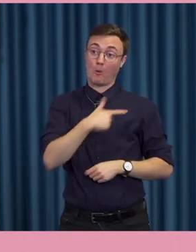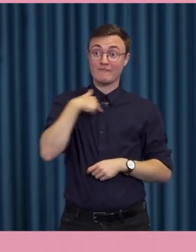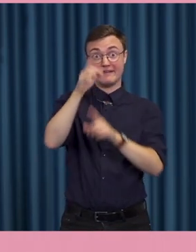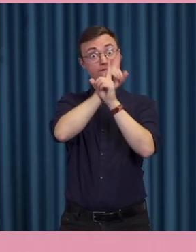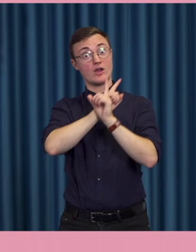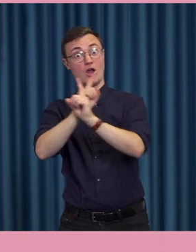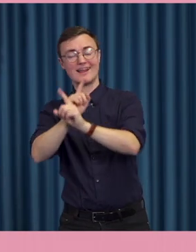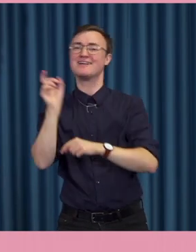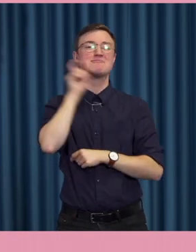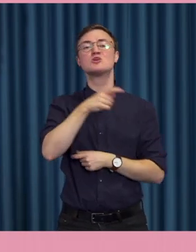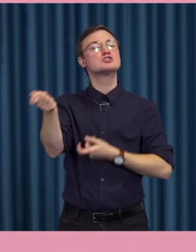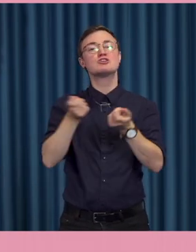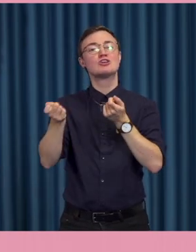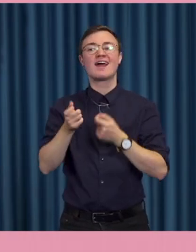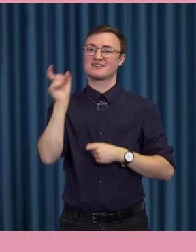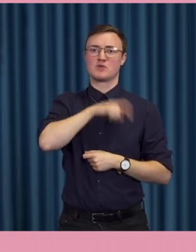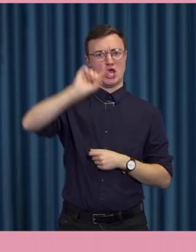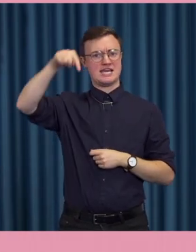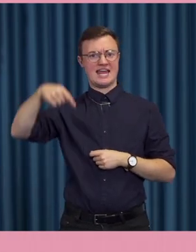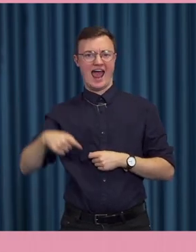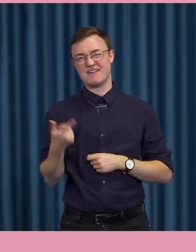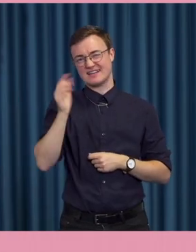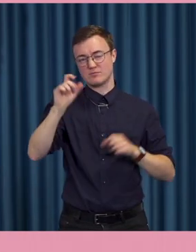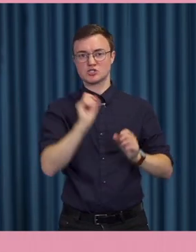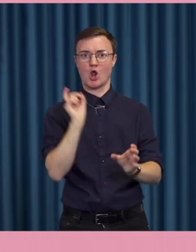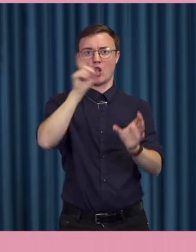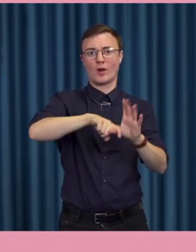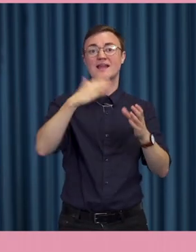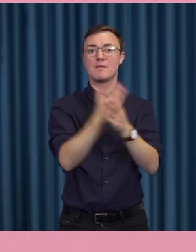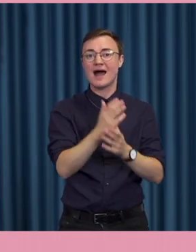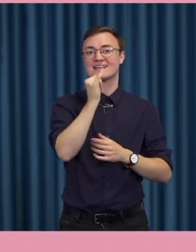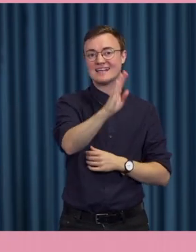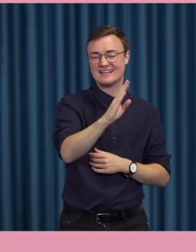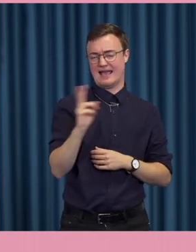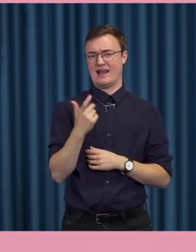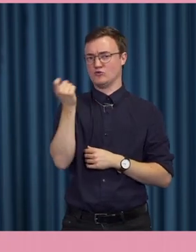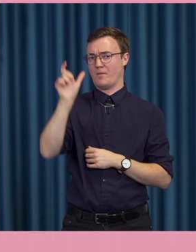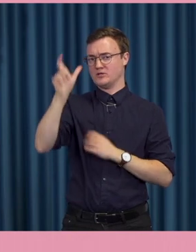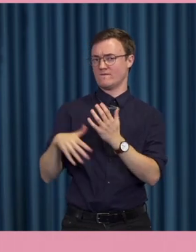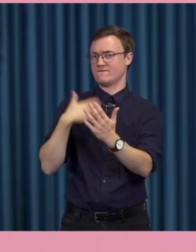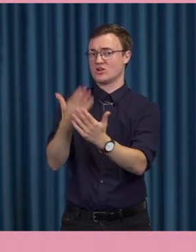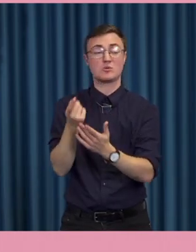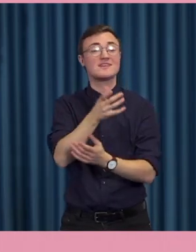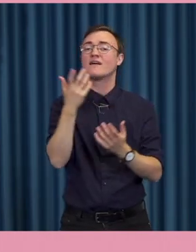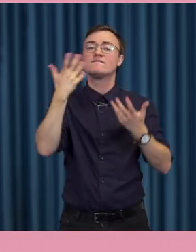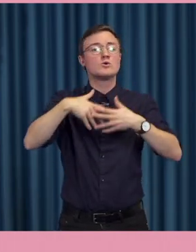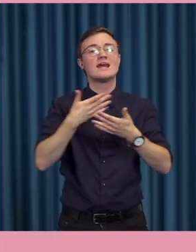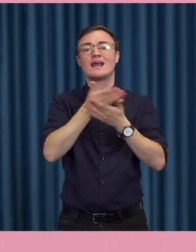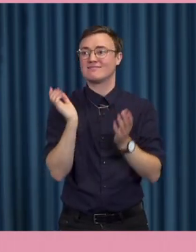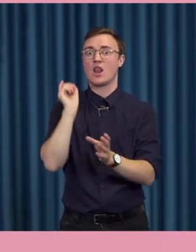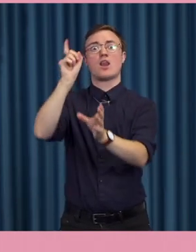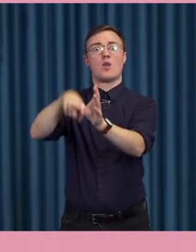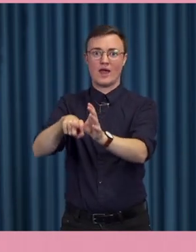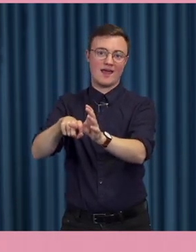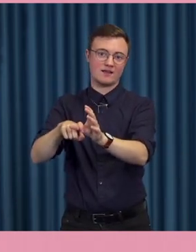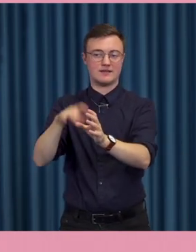Vi kan inte styra det. Vi kan inte kräva att man ska logga in till exempel med ett bankID eller annat som någon sa. Det kommer inte fungera utan vi måste lära oss att